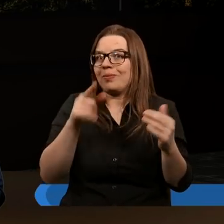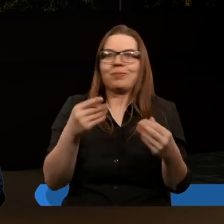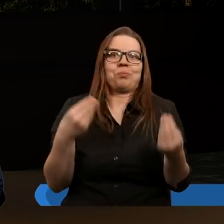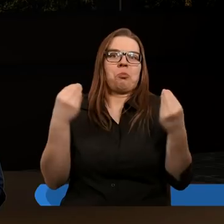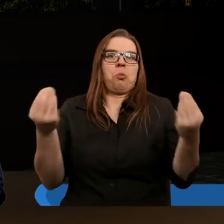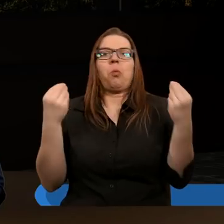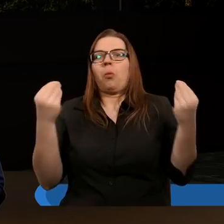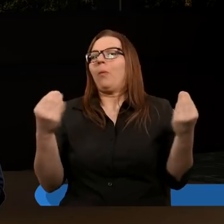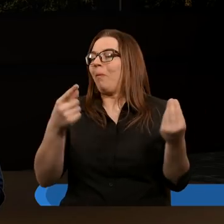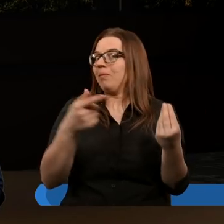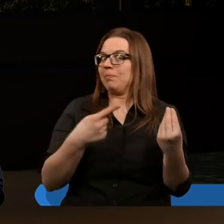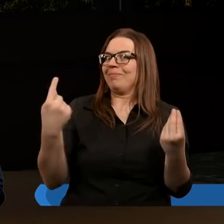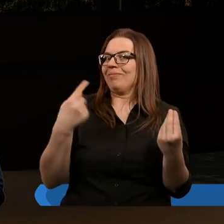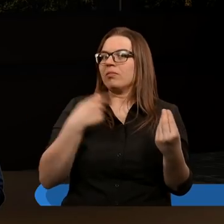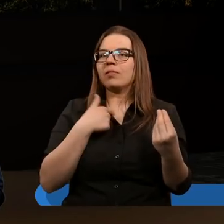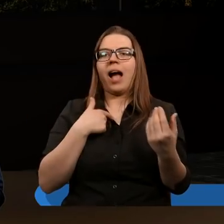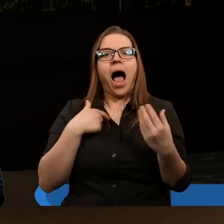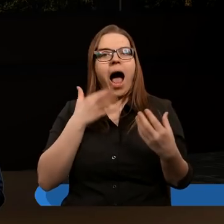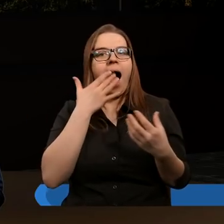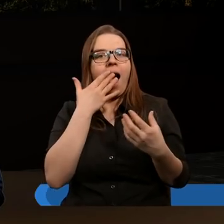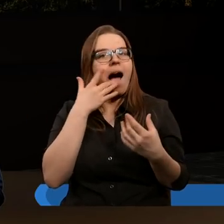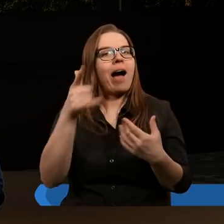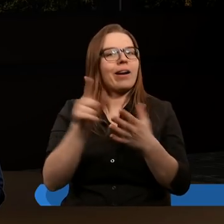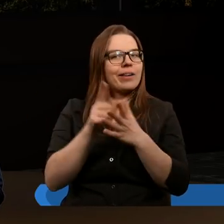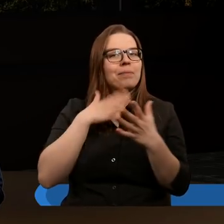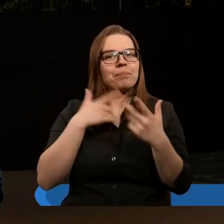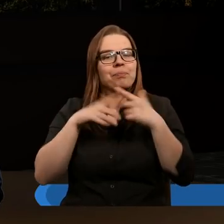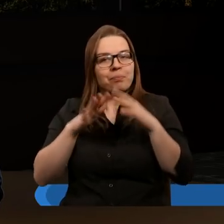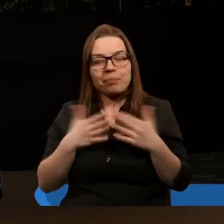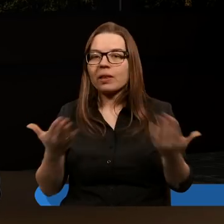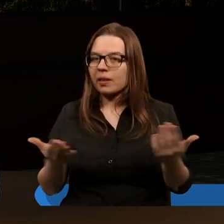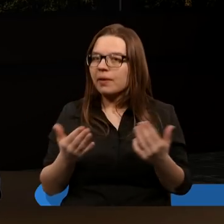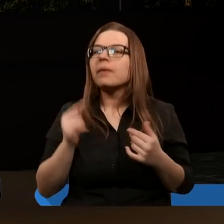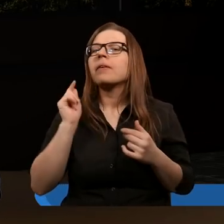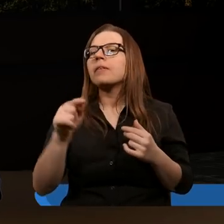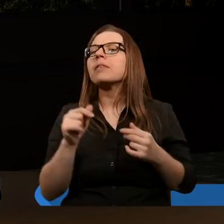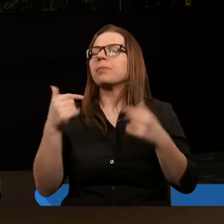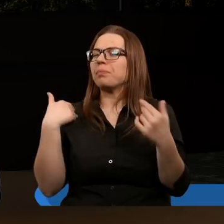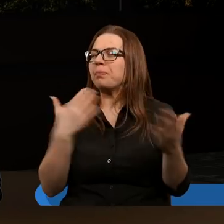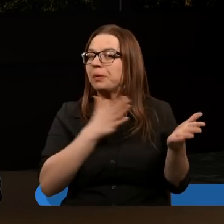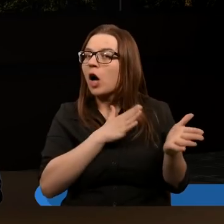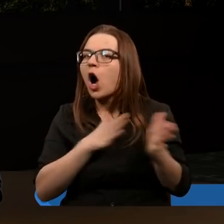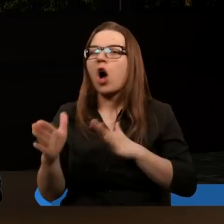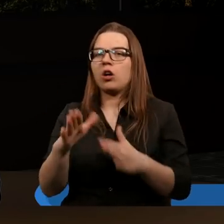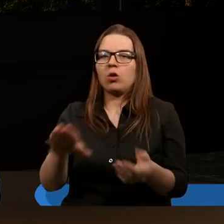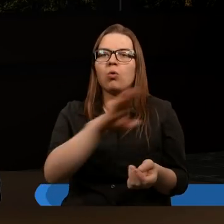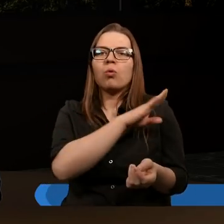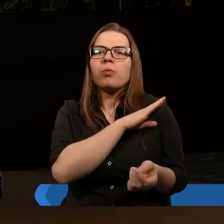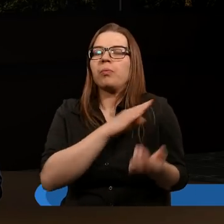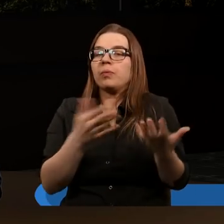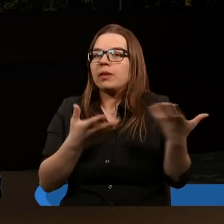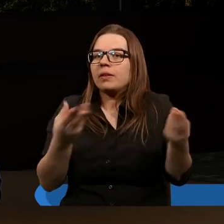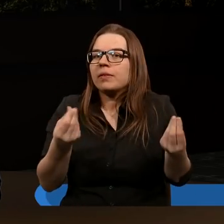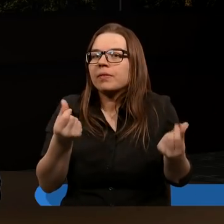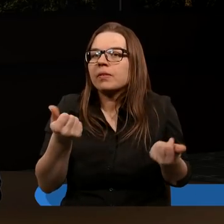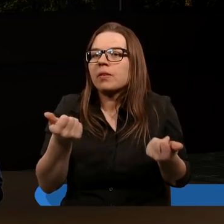temu kościołowi ich poświęcenia, tego, że w ogóle byli gotowi umrzeć, gdzie w Smyrnie,